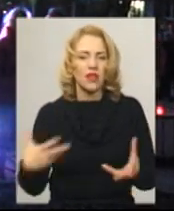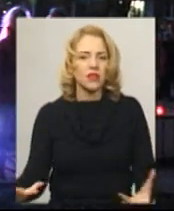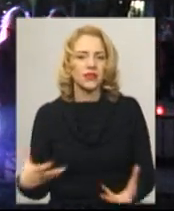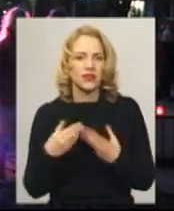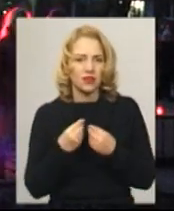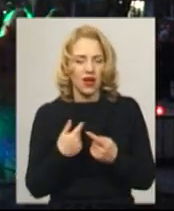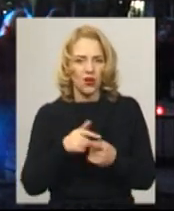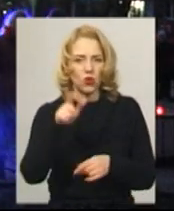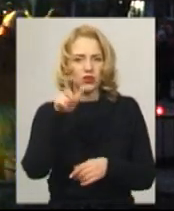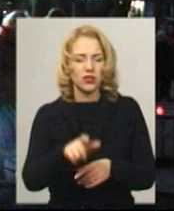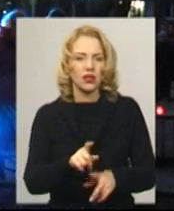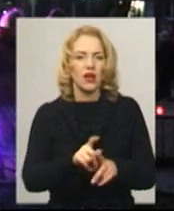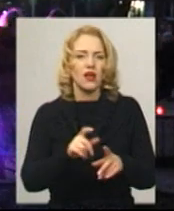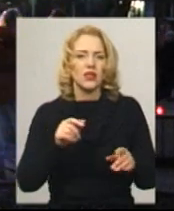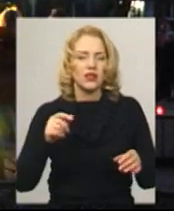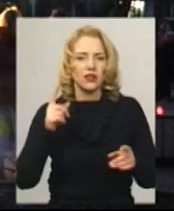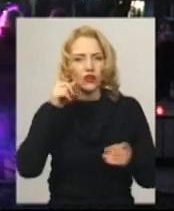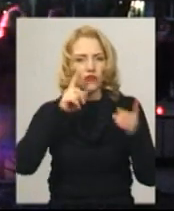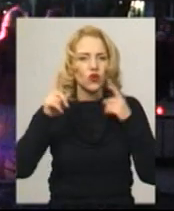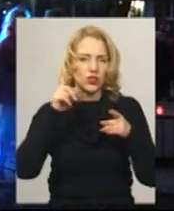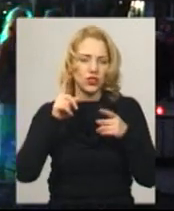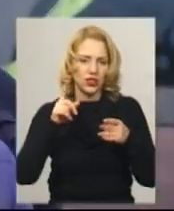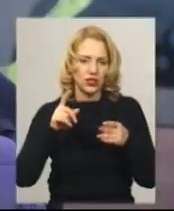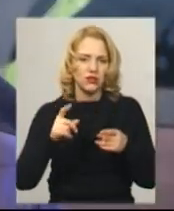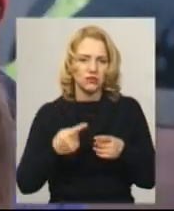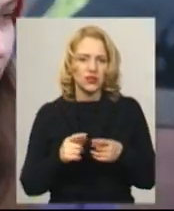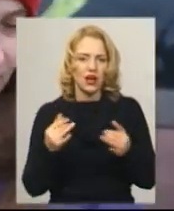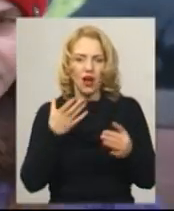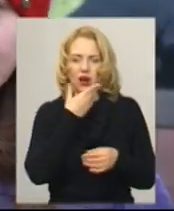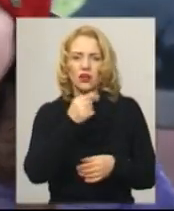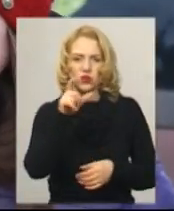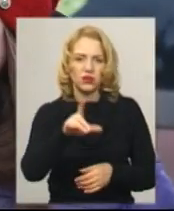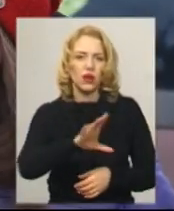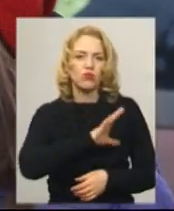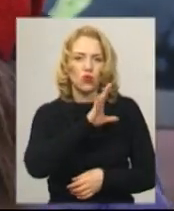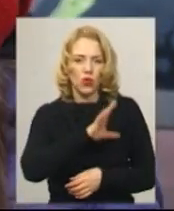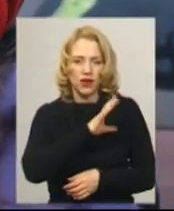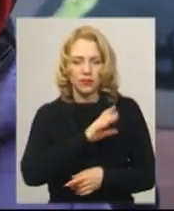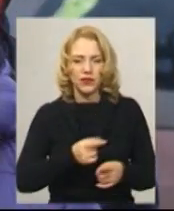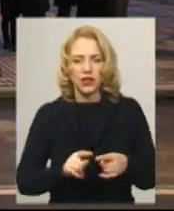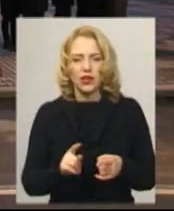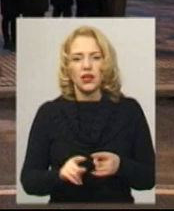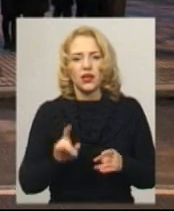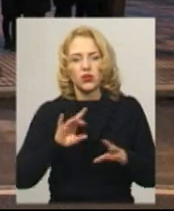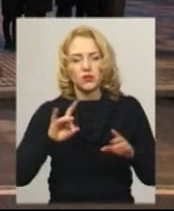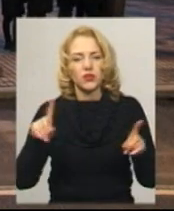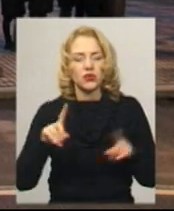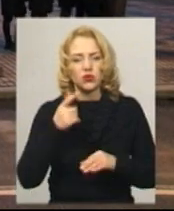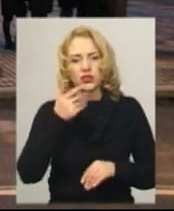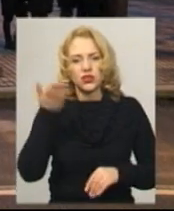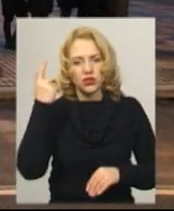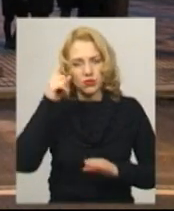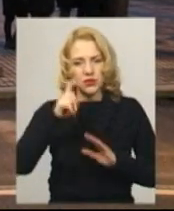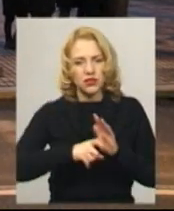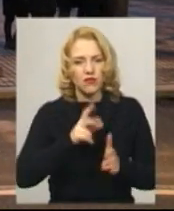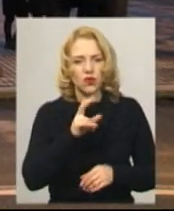творчою, він дуже гарна людина була». Відвідувач закладу Володими Бурдін розповідає, нещодавно підзнав Андрія